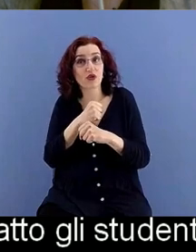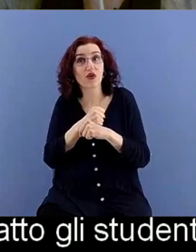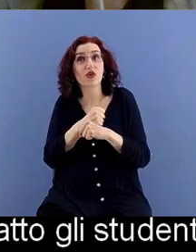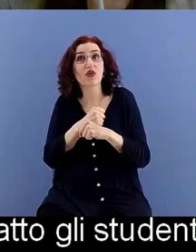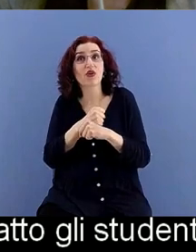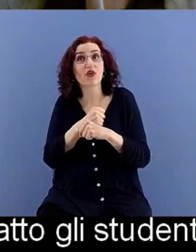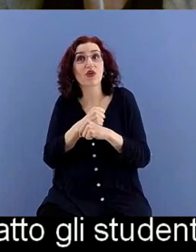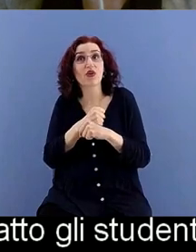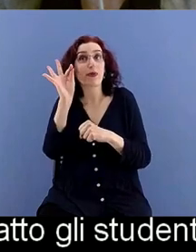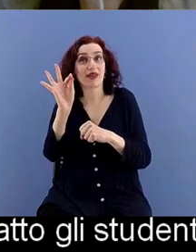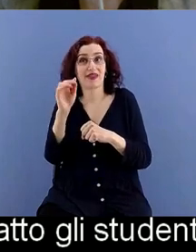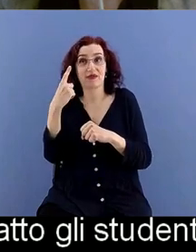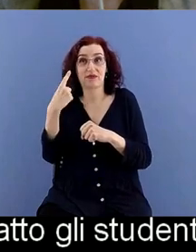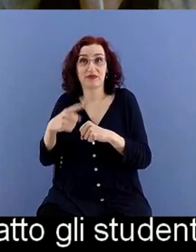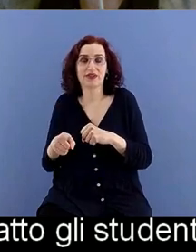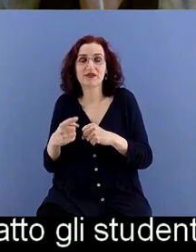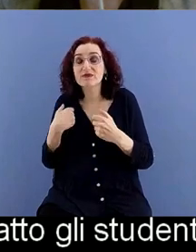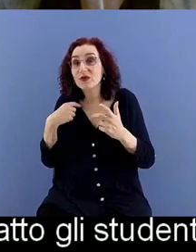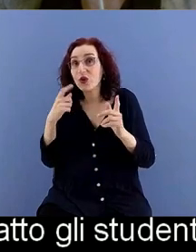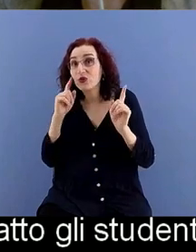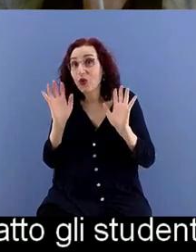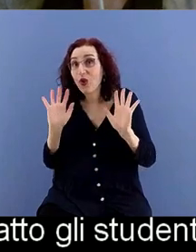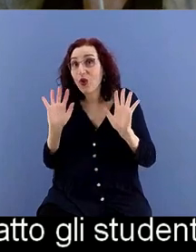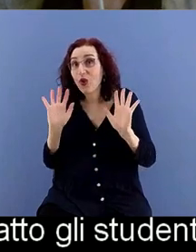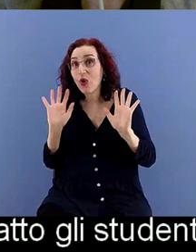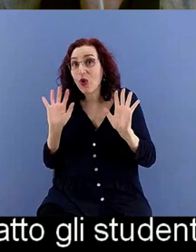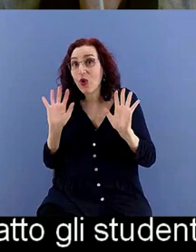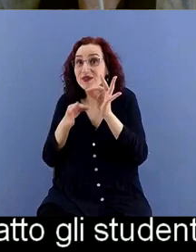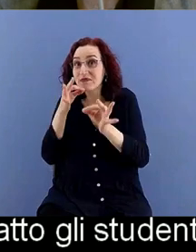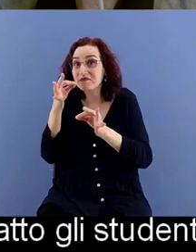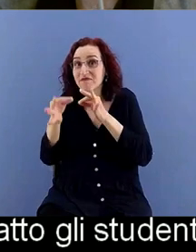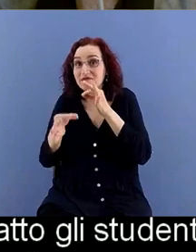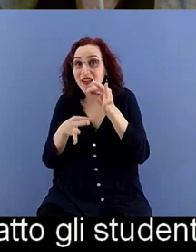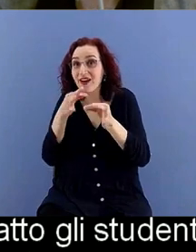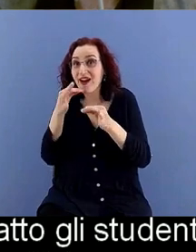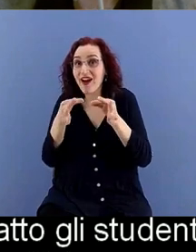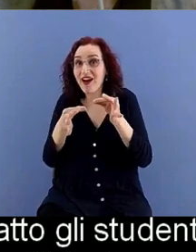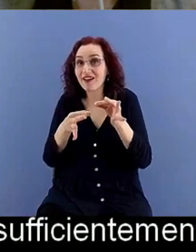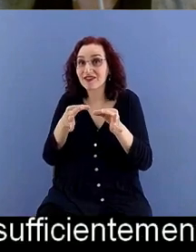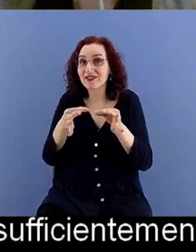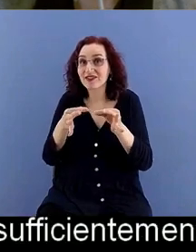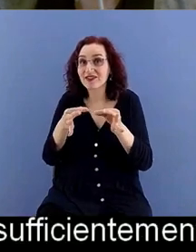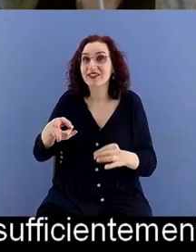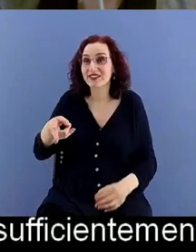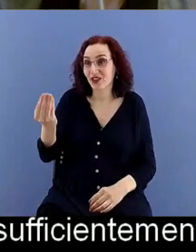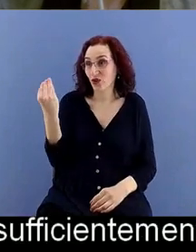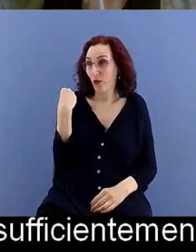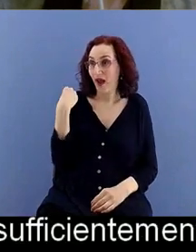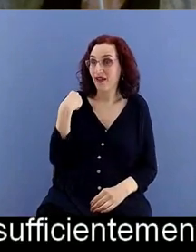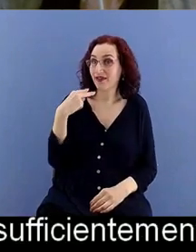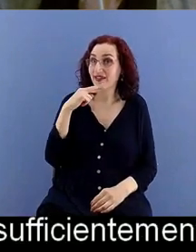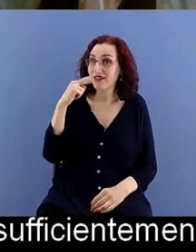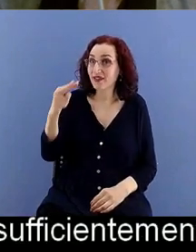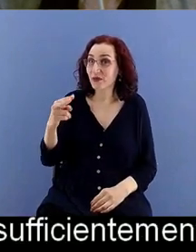quindi non so se ho sufficientemente risposto a quelle che sono le sue richieste